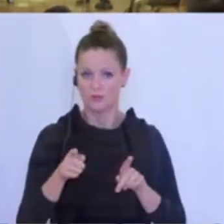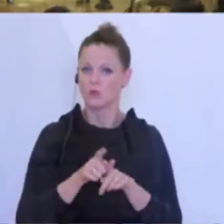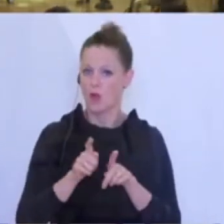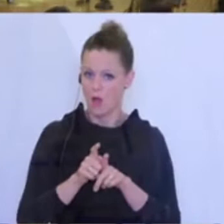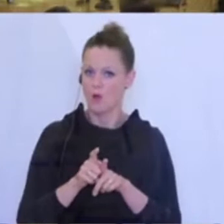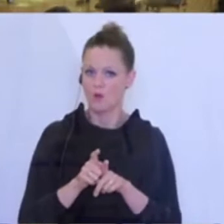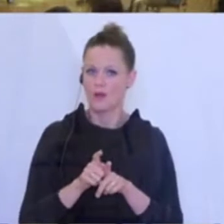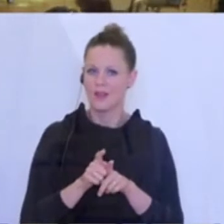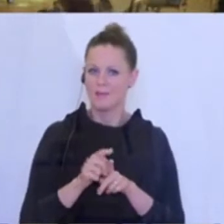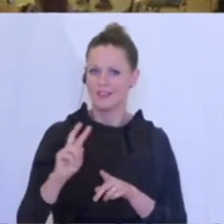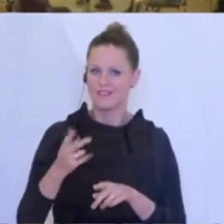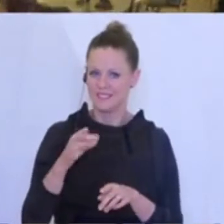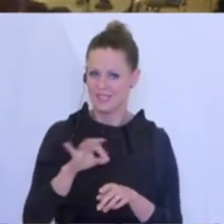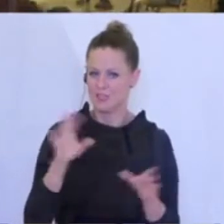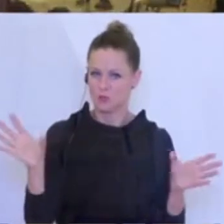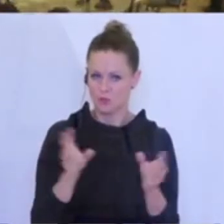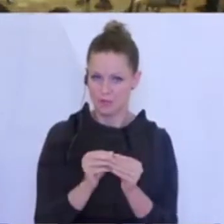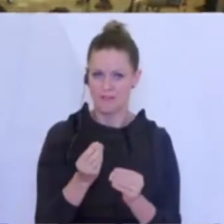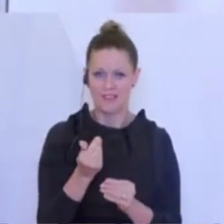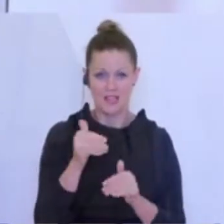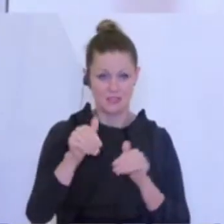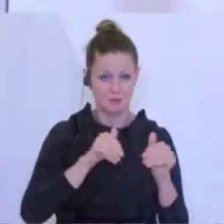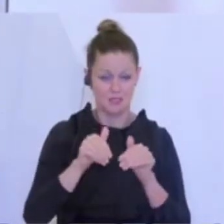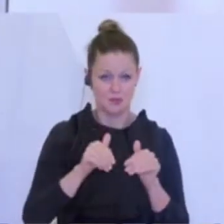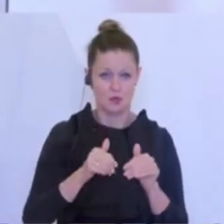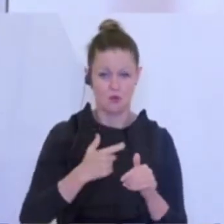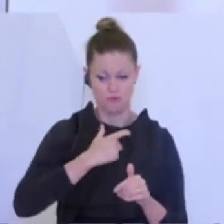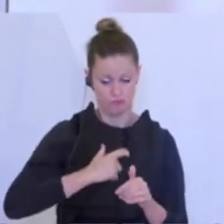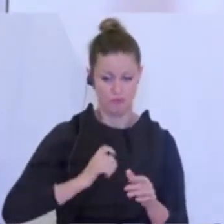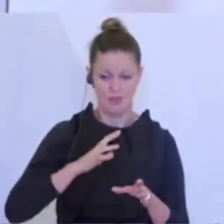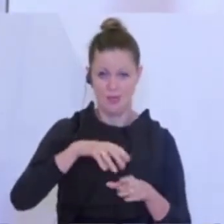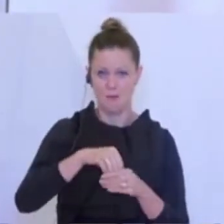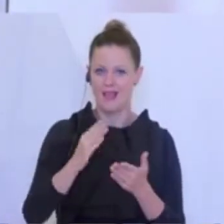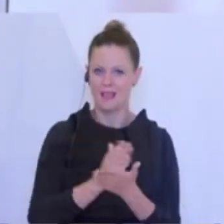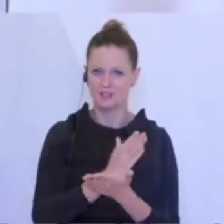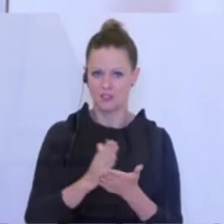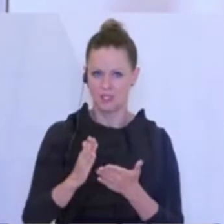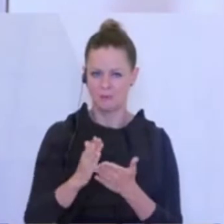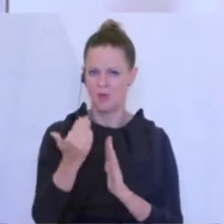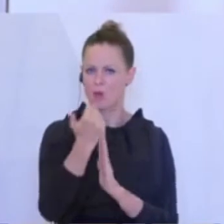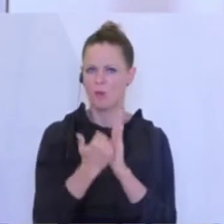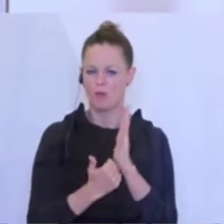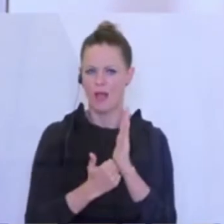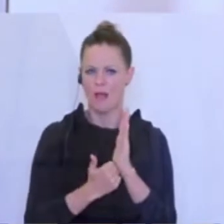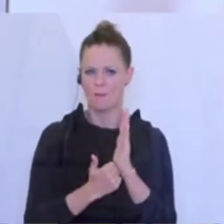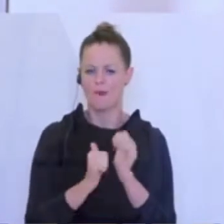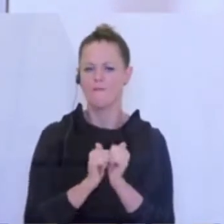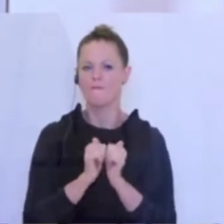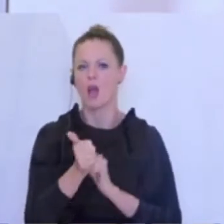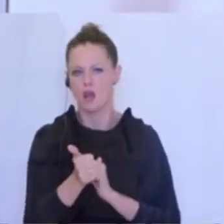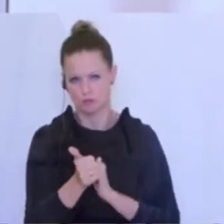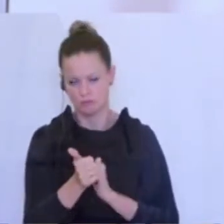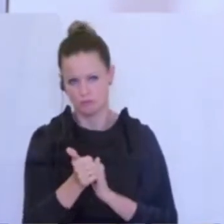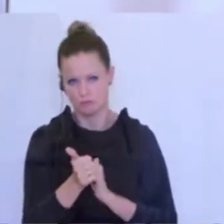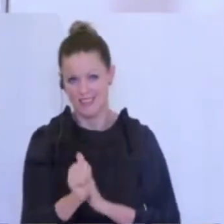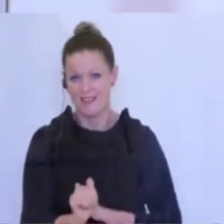gemeinsam mit dem Vizekanzler, dem Finanzminister und mir entschieden hat, dass wir dieses Programm vorziehen wollen, weil es gut für die Schulen ist,